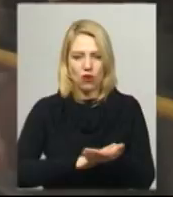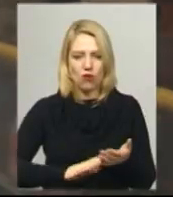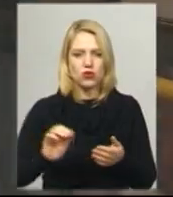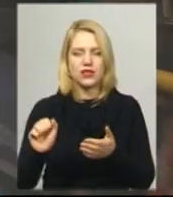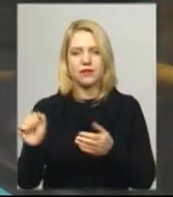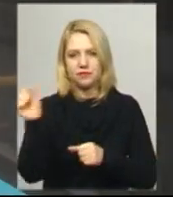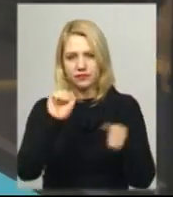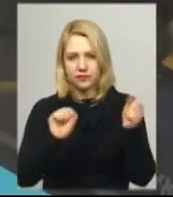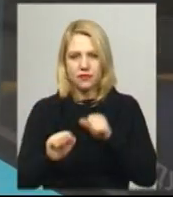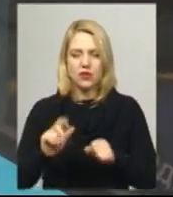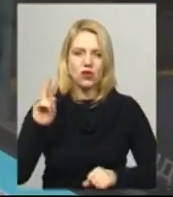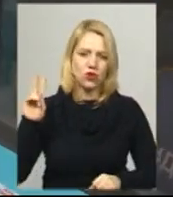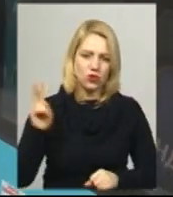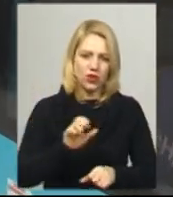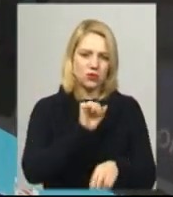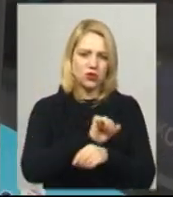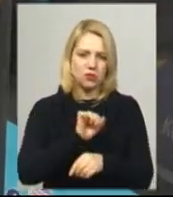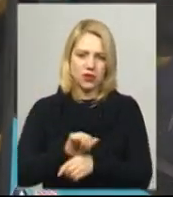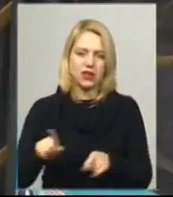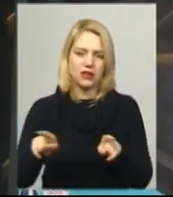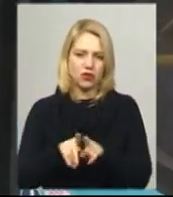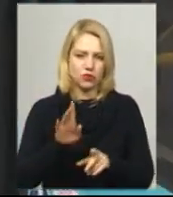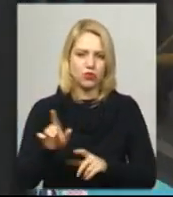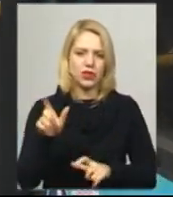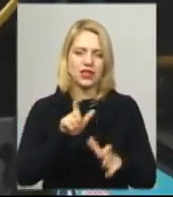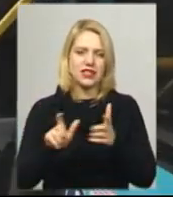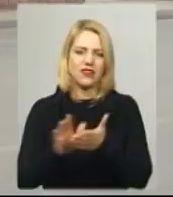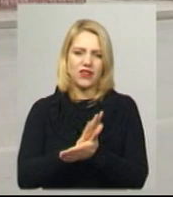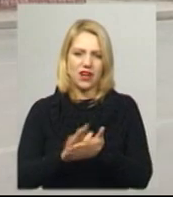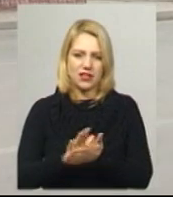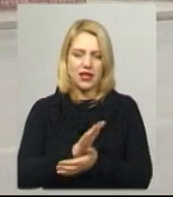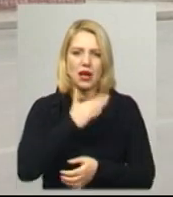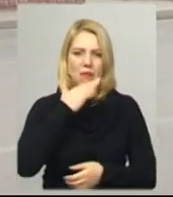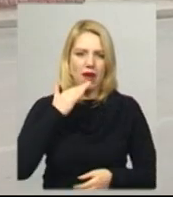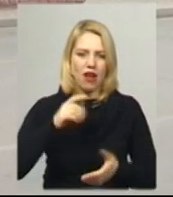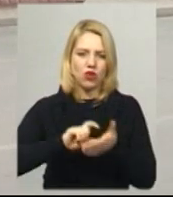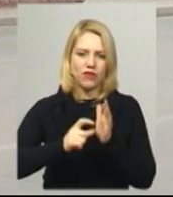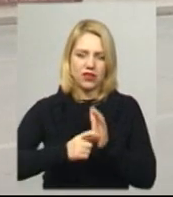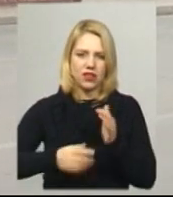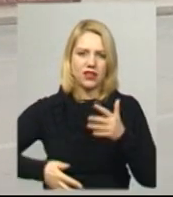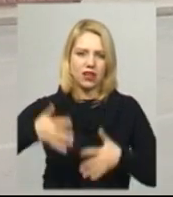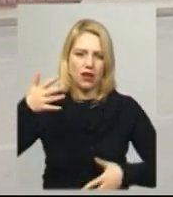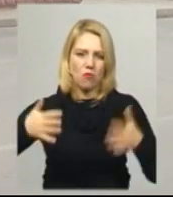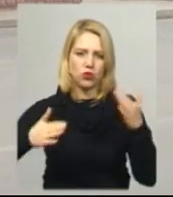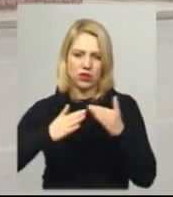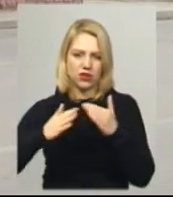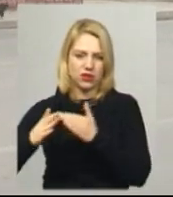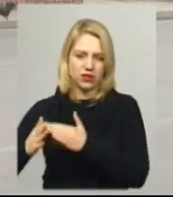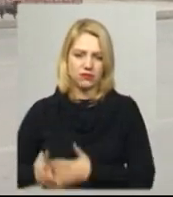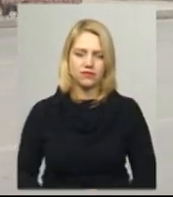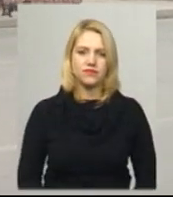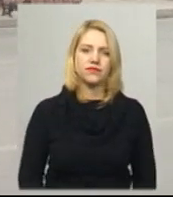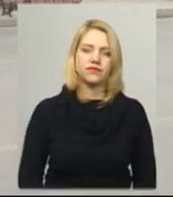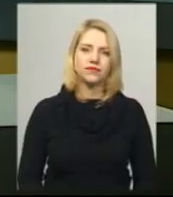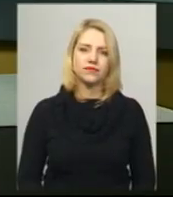дезінфекцію центральних вулиць міста та багатоквартирних будинків. Леся Боровець, Катерина Шевчук, Юрій Чорний, Дем'ян Цегольник. Новини на Суспільному. Хмельницький.